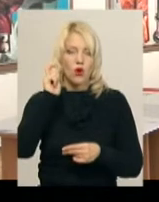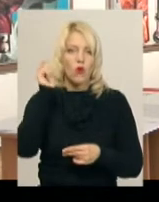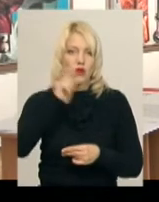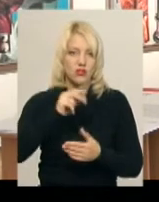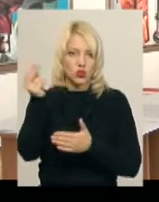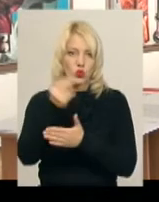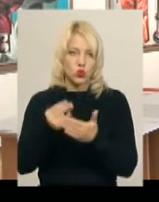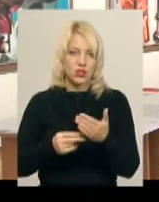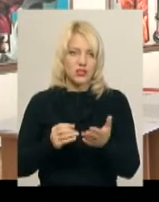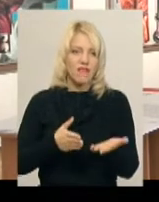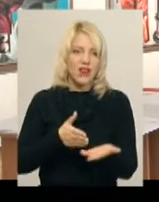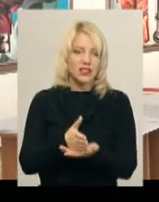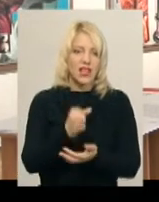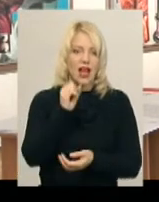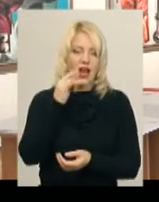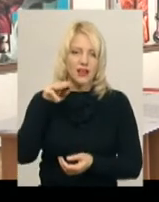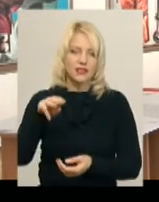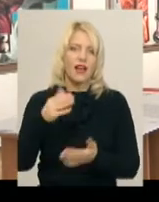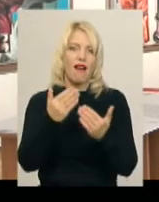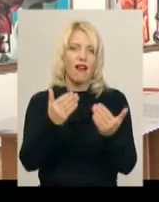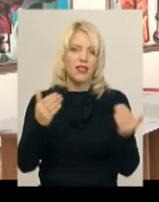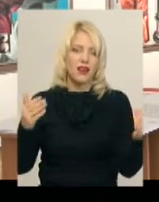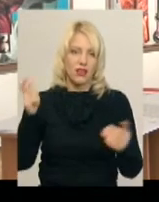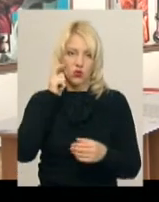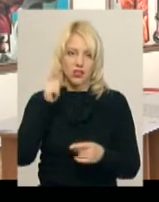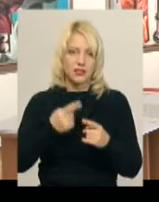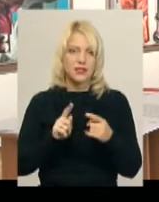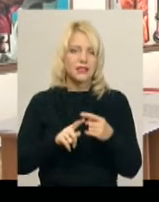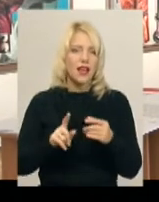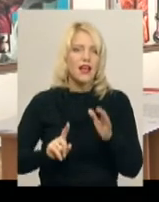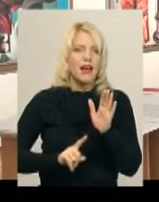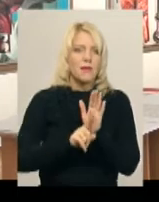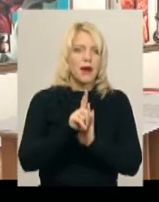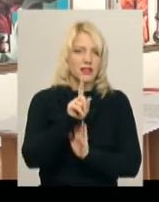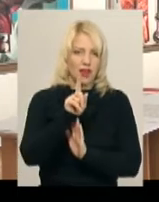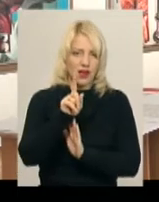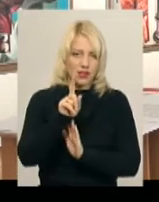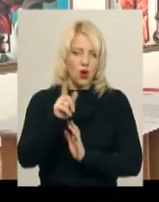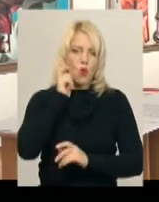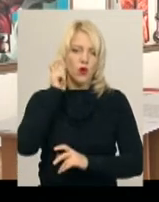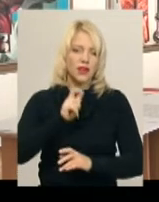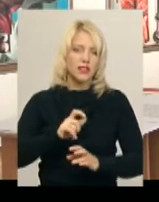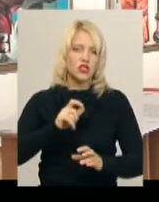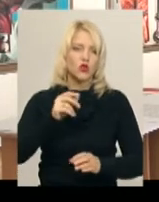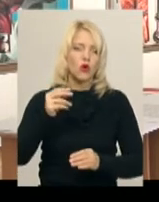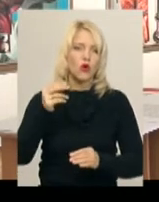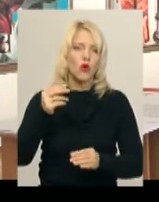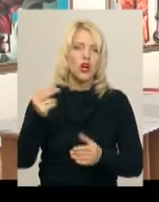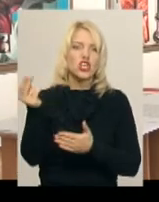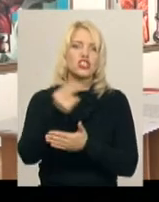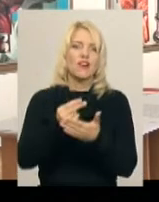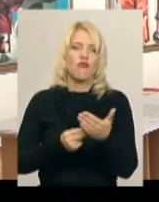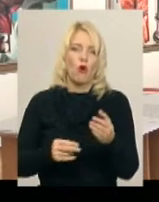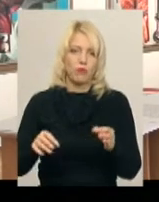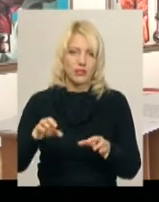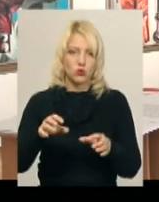версією арт-галереї України. Це патріарх українського живопису. І те, що ми маємо